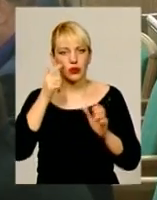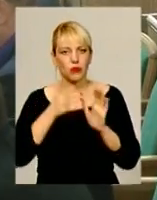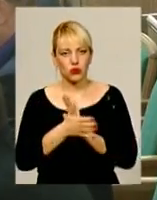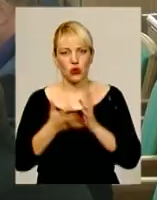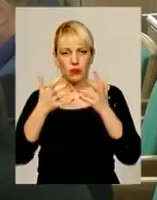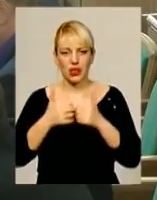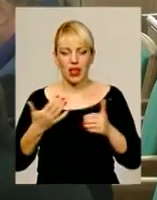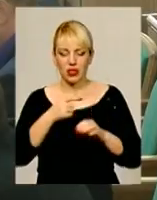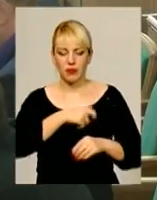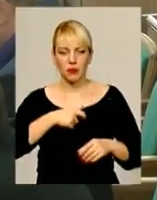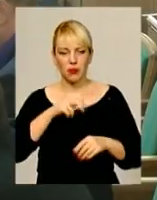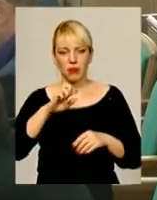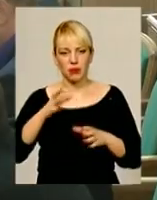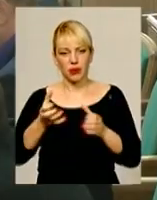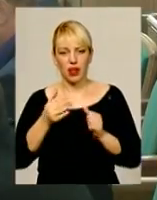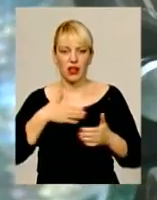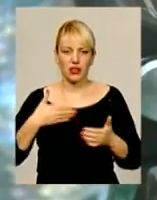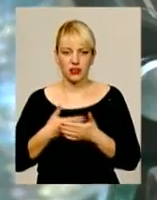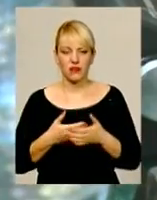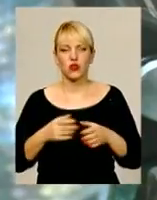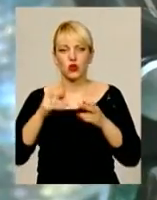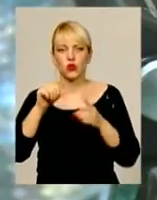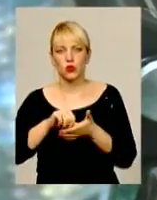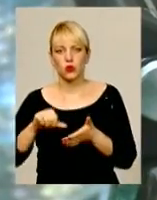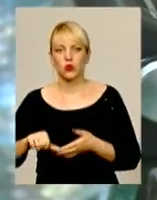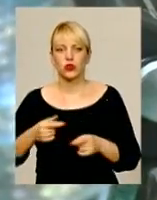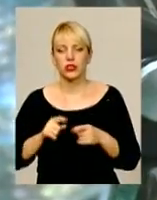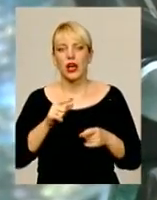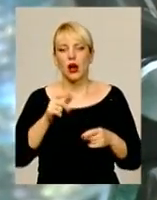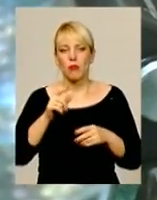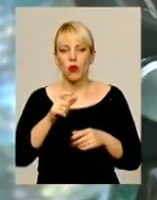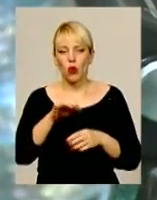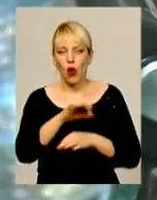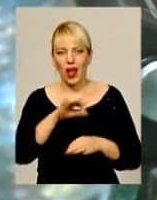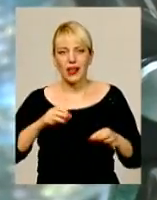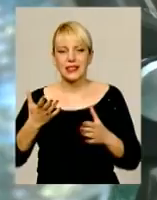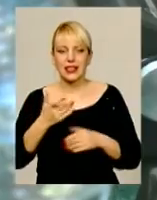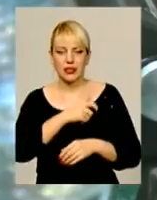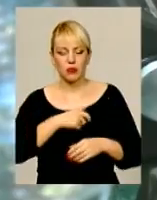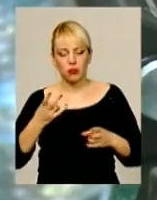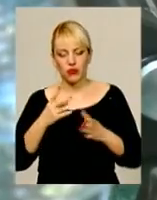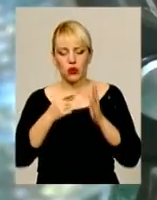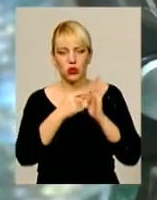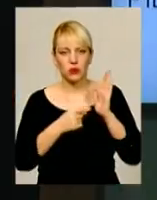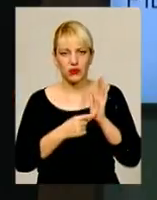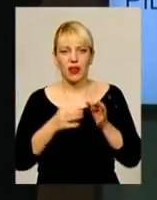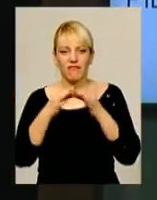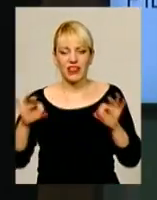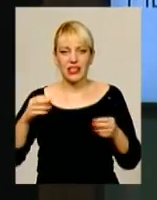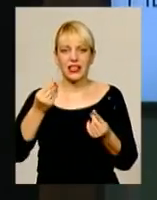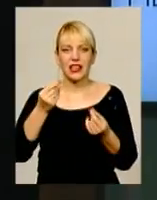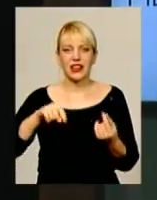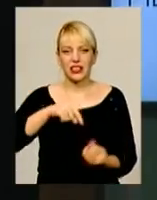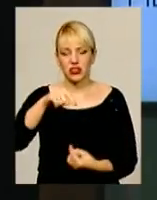якому обранці краю брали би активнішу участь. Попри те, що проєкт, за яким депутатський корпус мав розподілити так звані вільні